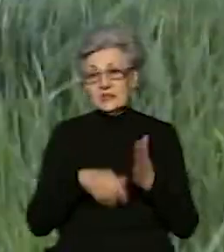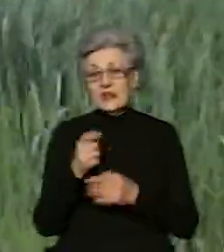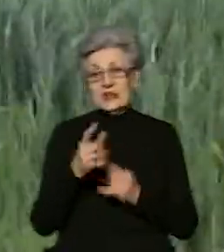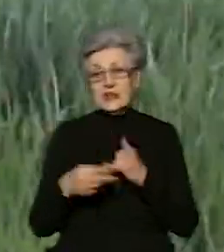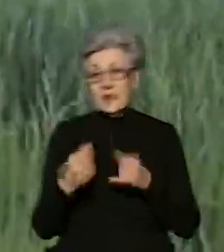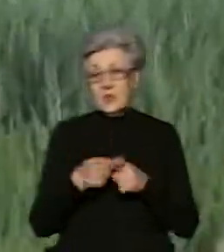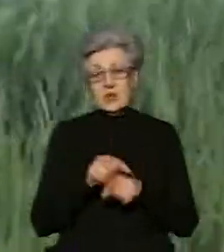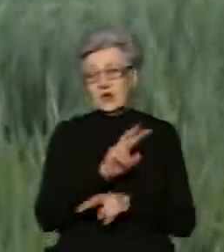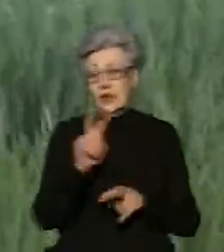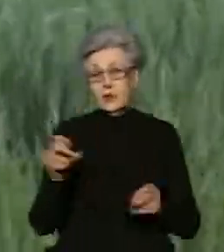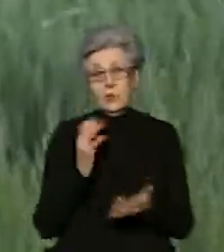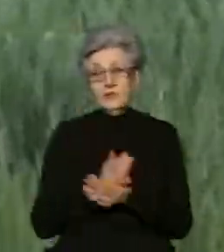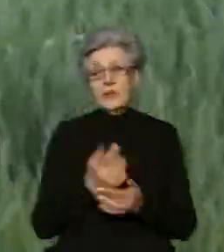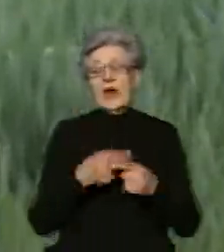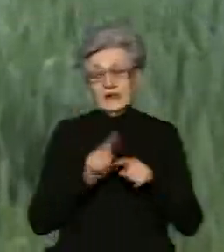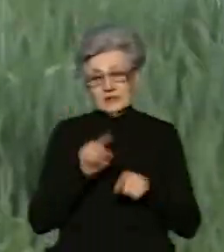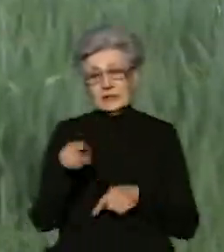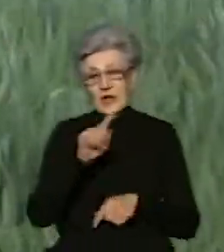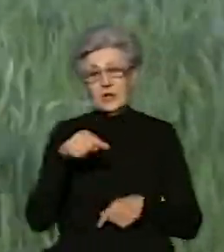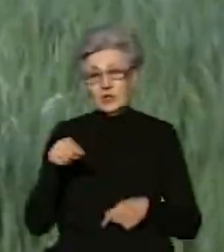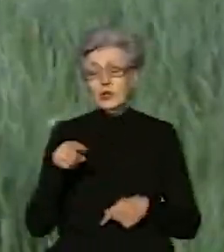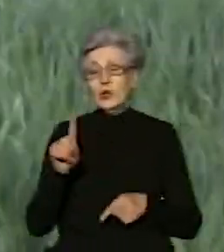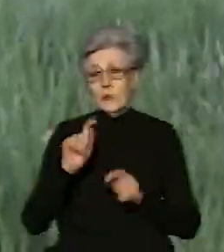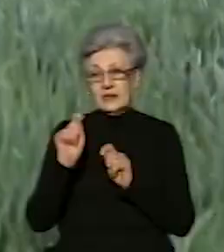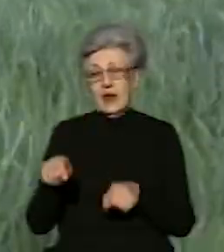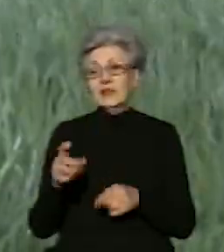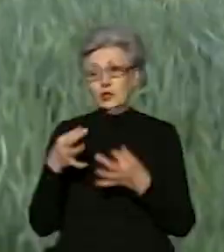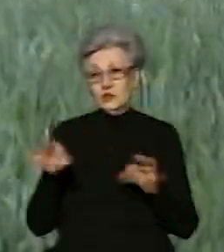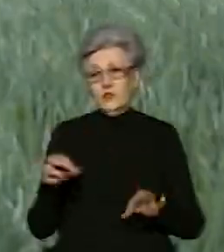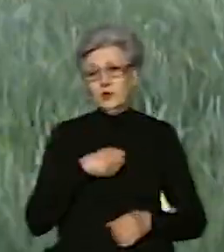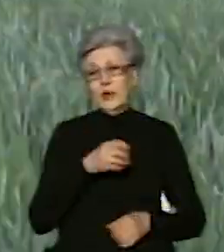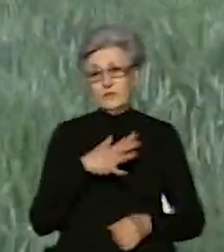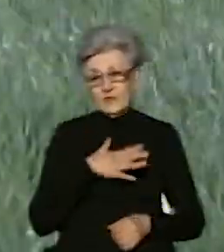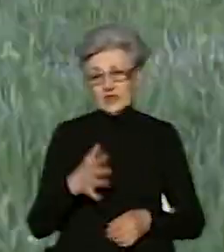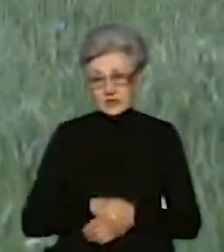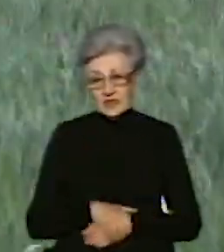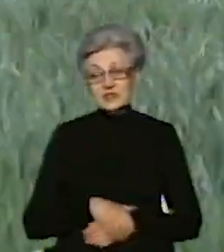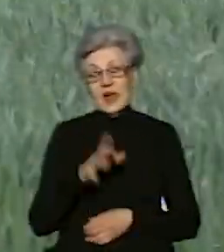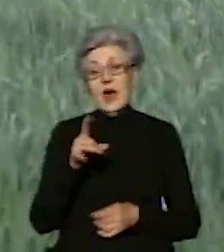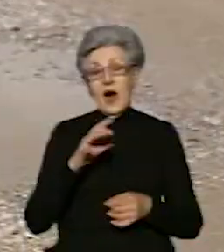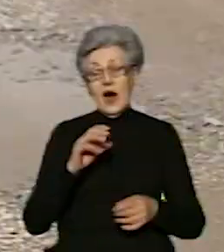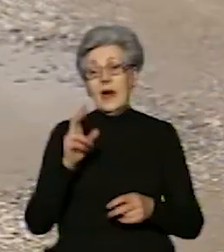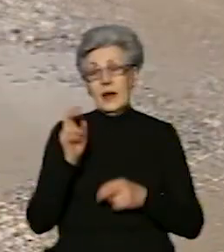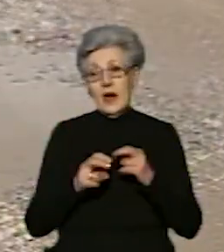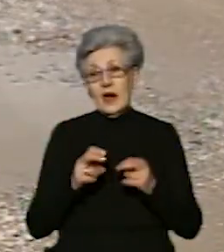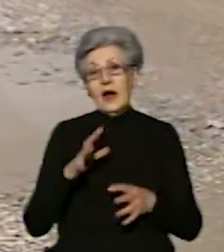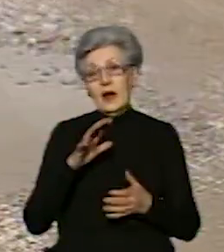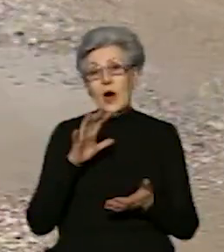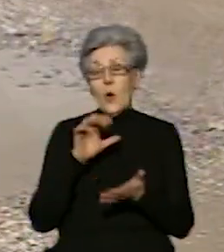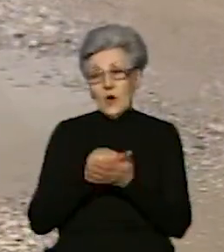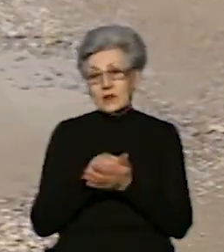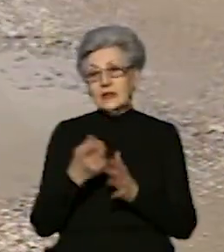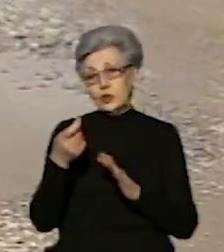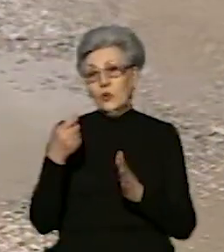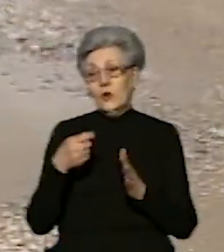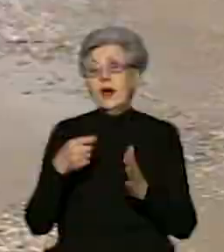Відтак, ділянкам надали кадастровий номер та дозволили приватизацію. А договір на оренду у Сторожнецька районна рада уклала з порушенням земельного